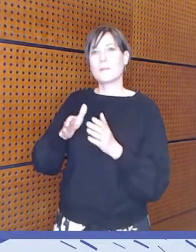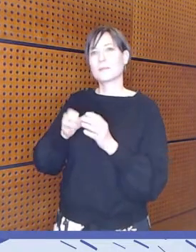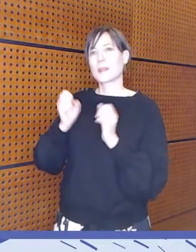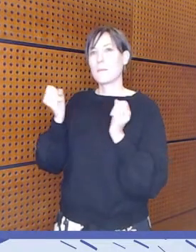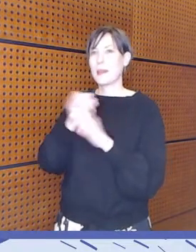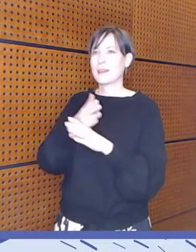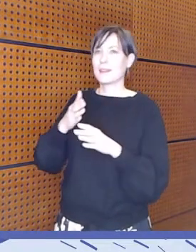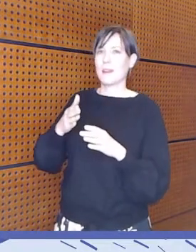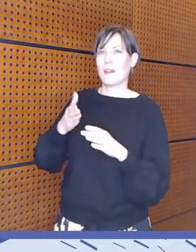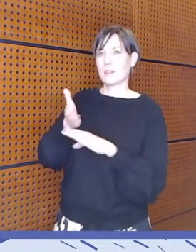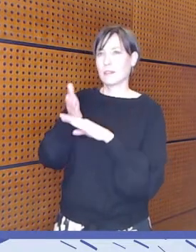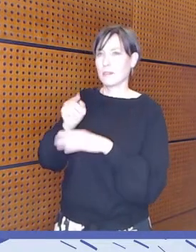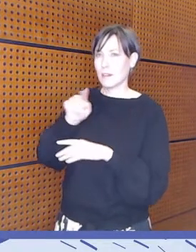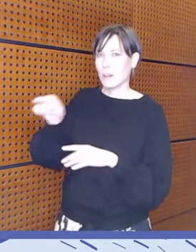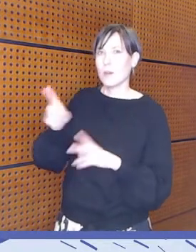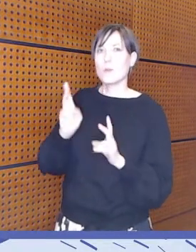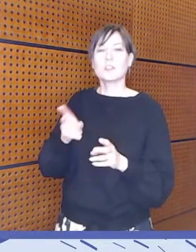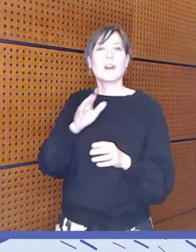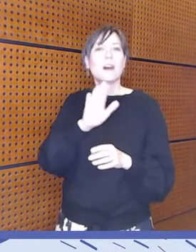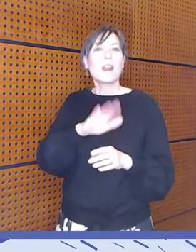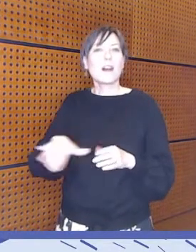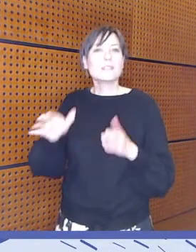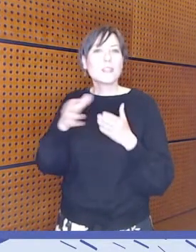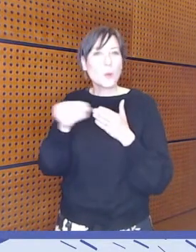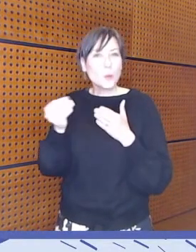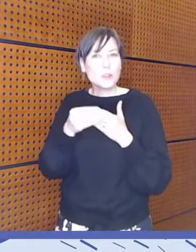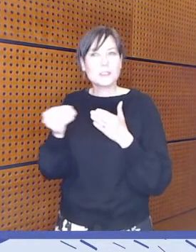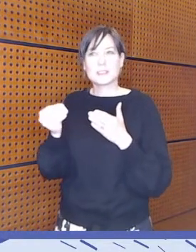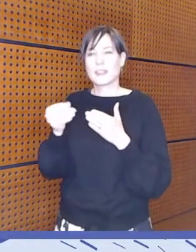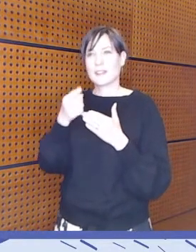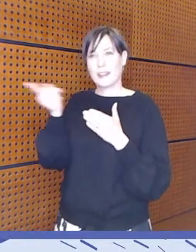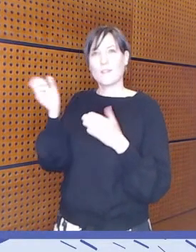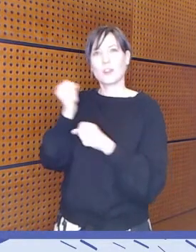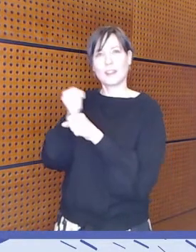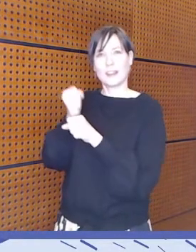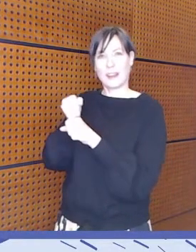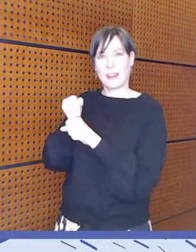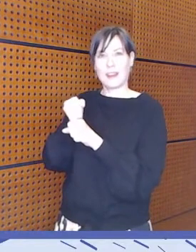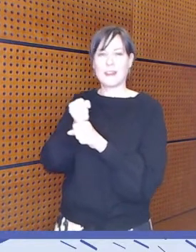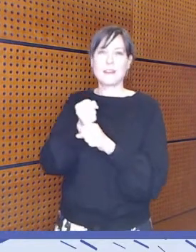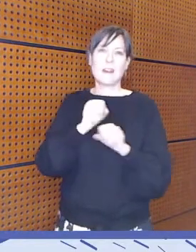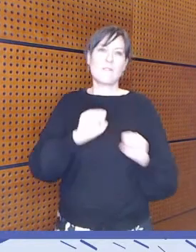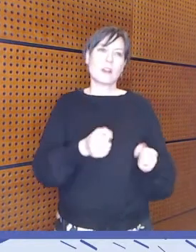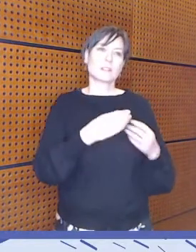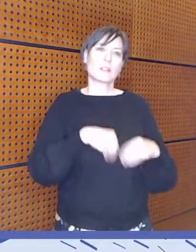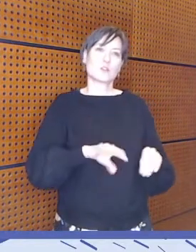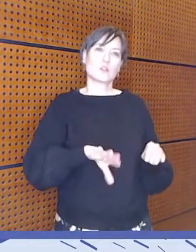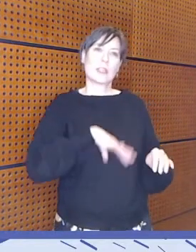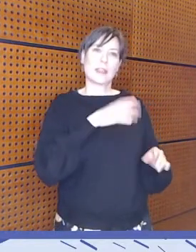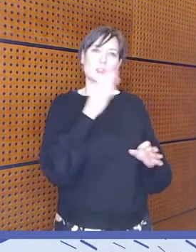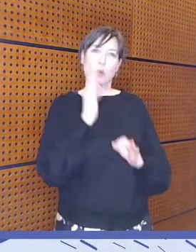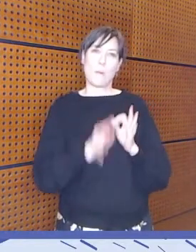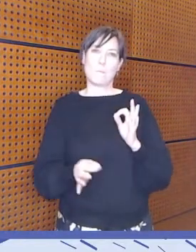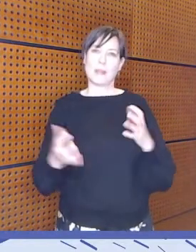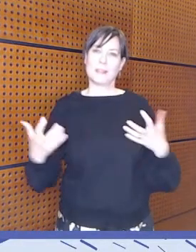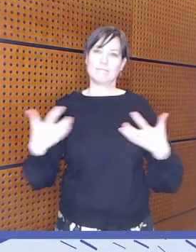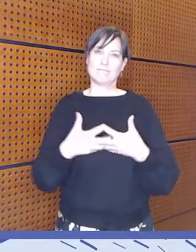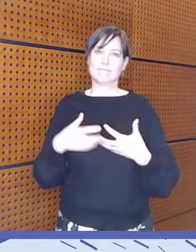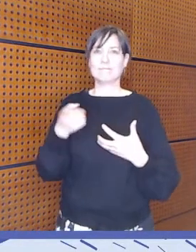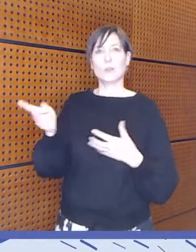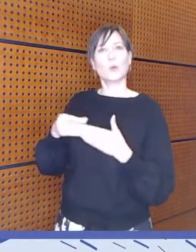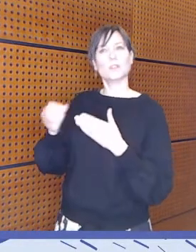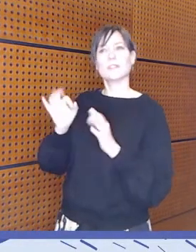siihen, että niitä lasten uutisia voitaisiin myös tehdä sitten vaikka ihan se, varhaiskasvatosikäisten näkökulmasta.